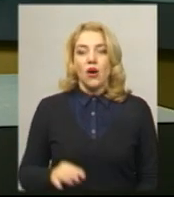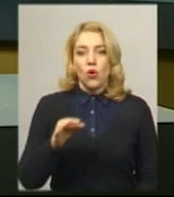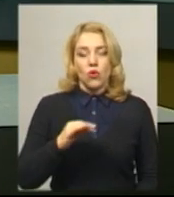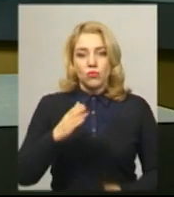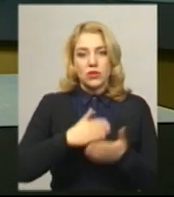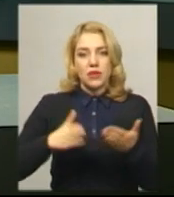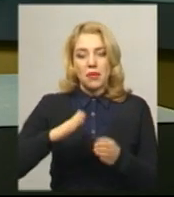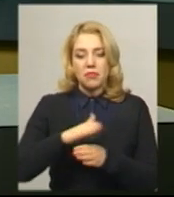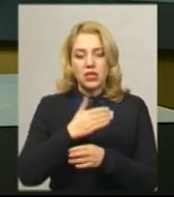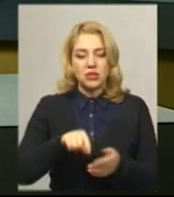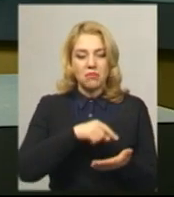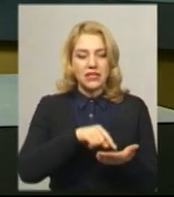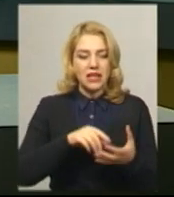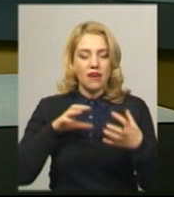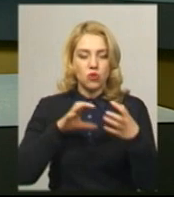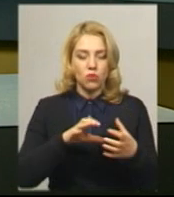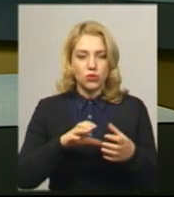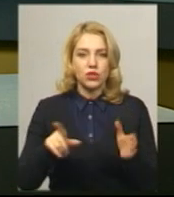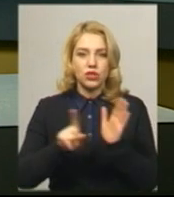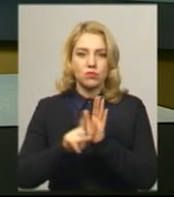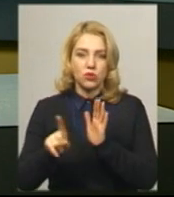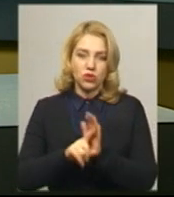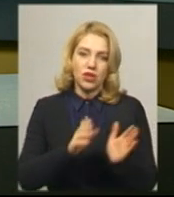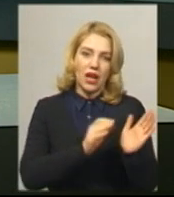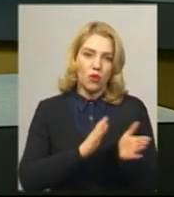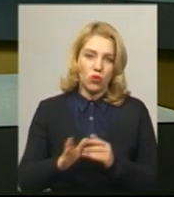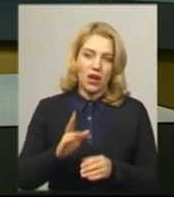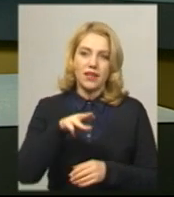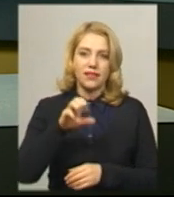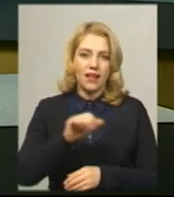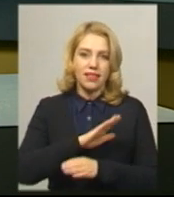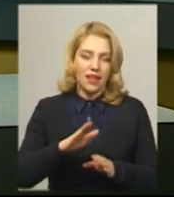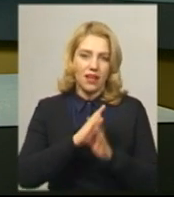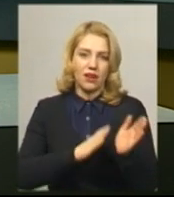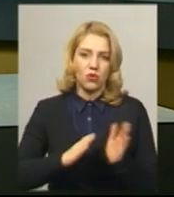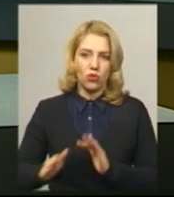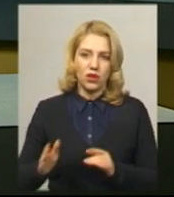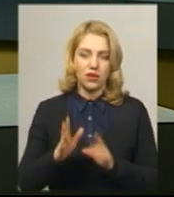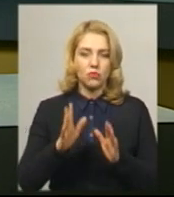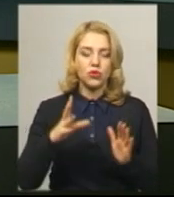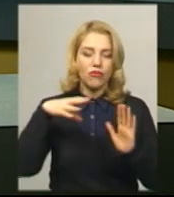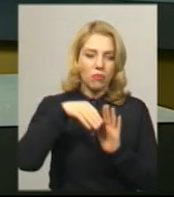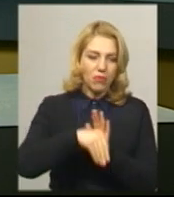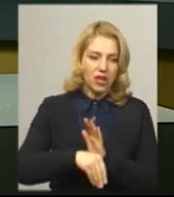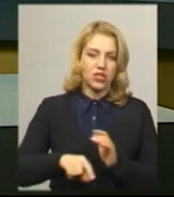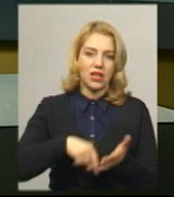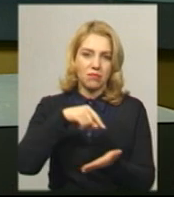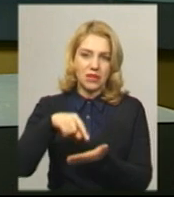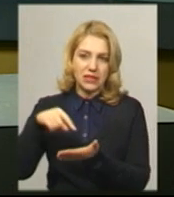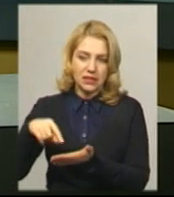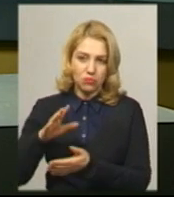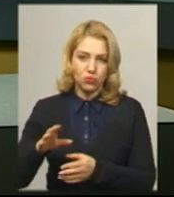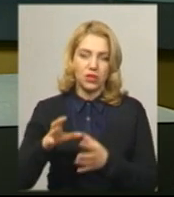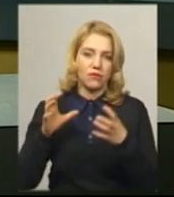міжміські автобусні сполучення – регулярні та нерегулярні. Громадський транспорт курсуватиме тільки в межах населених пунктів і перевозитиме